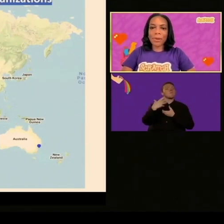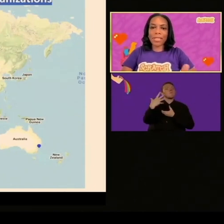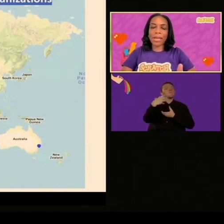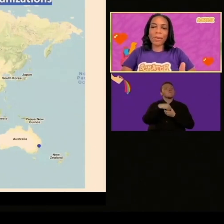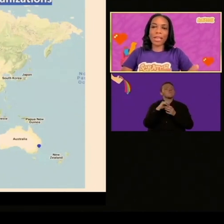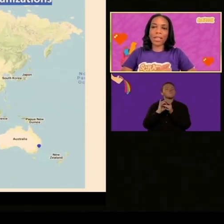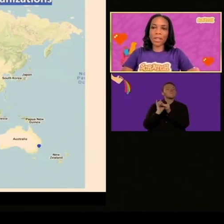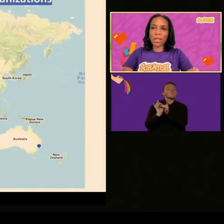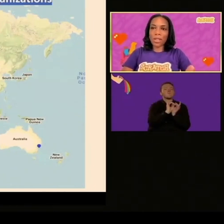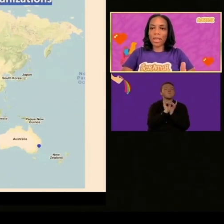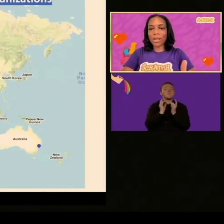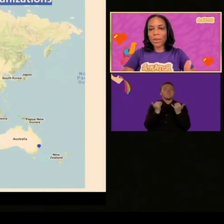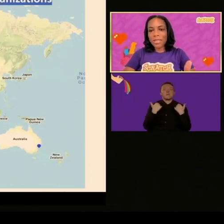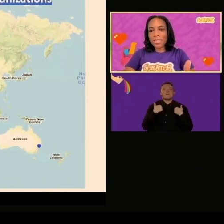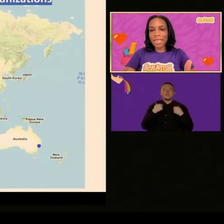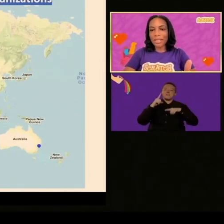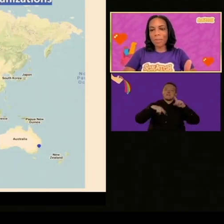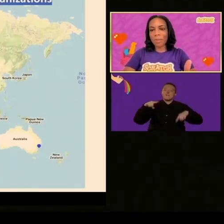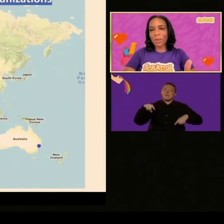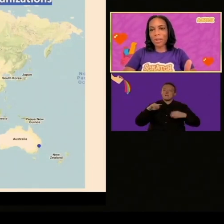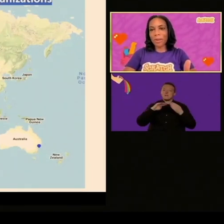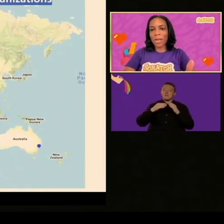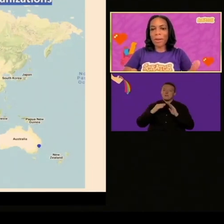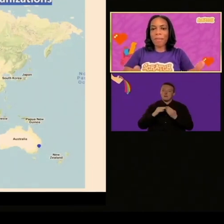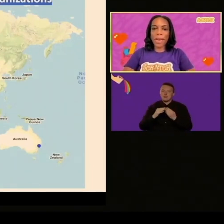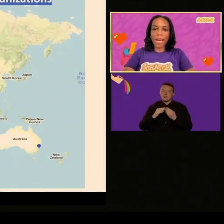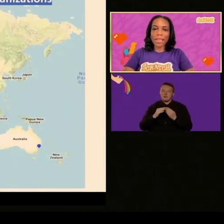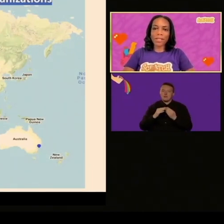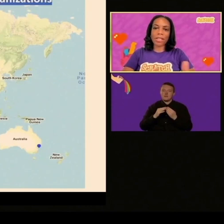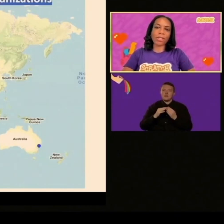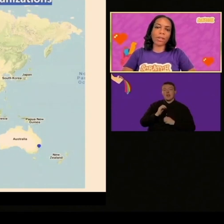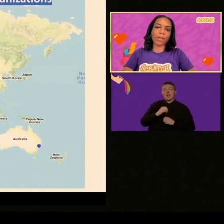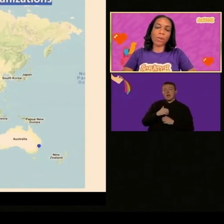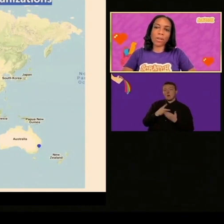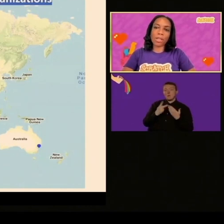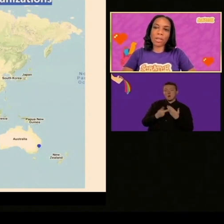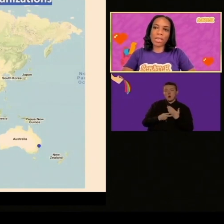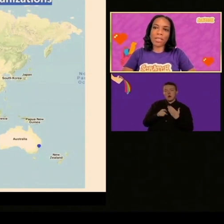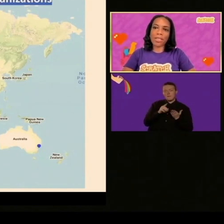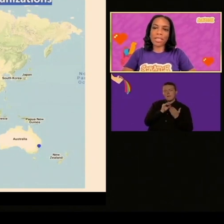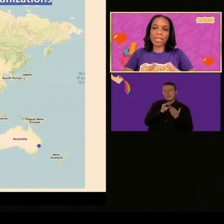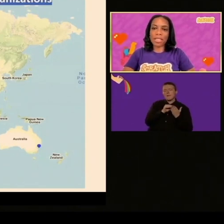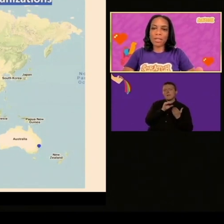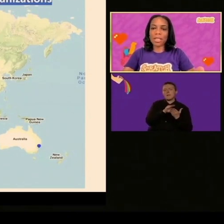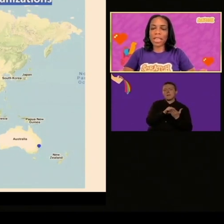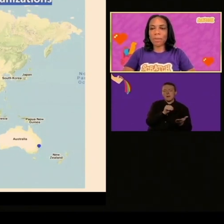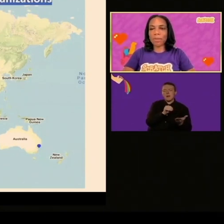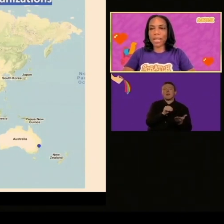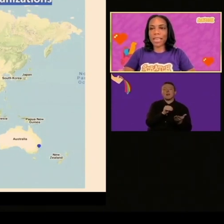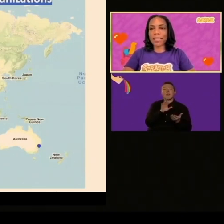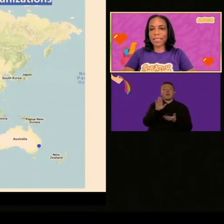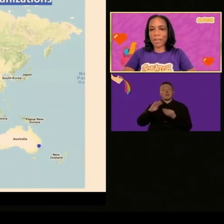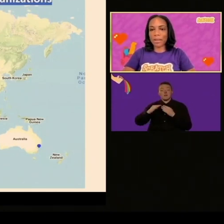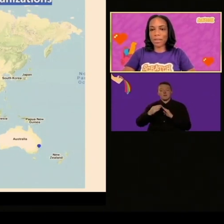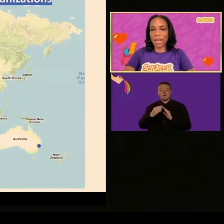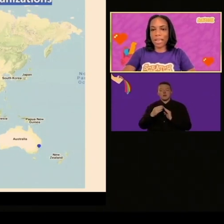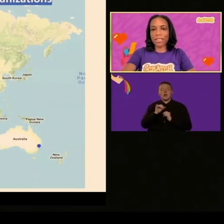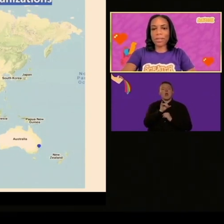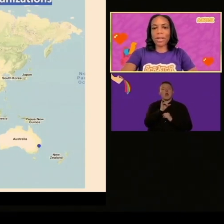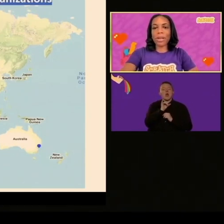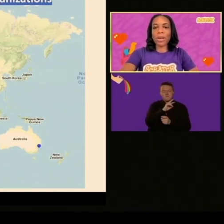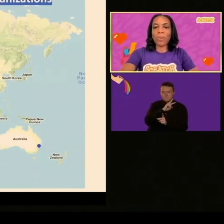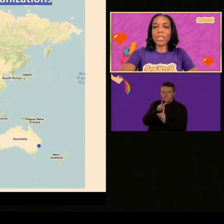abbiamo lavorato con più di 40 dei diversi paesi come Texas Spagna